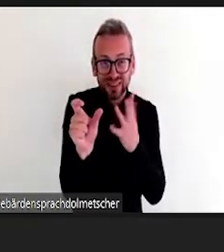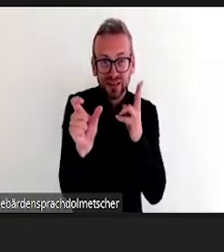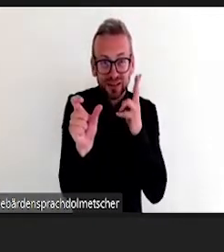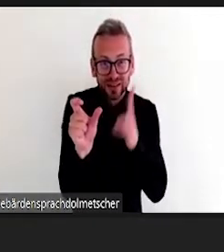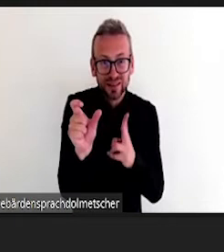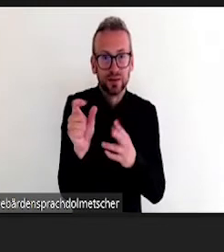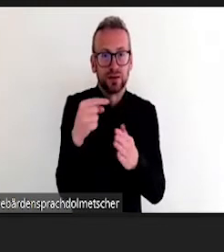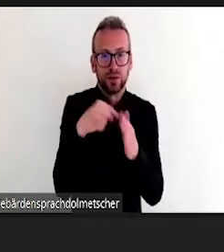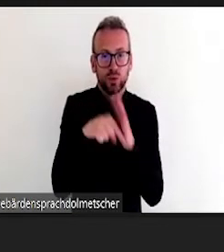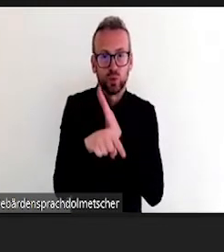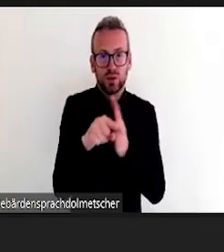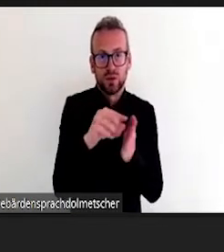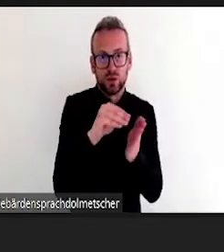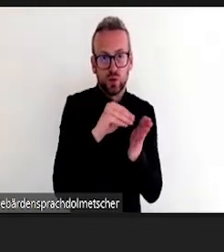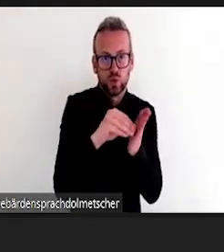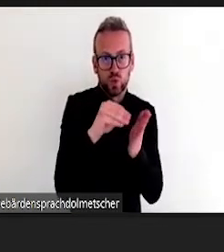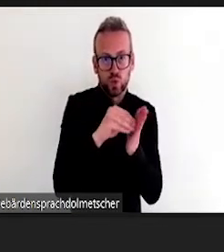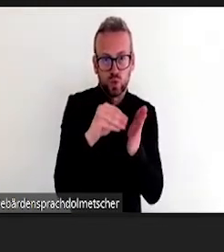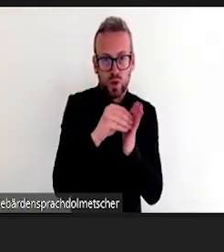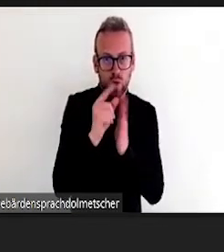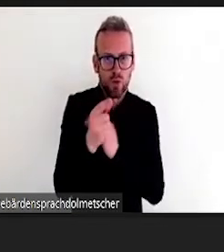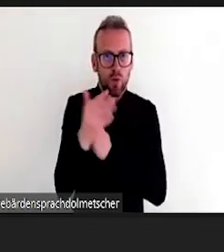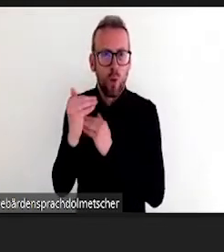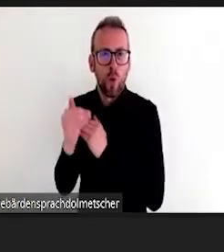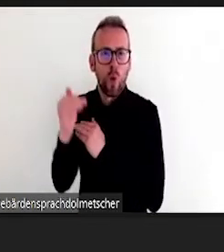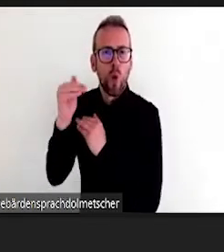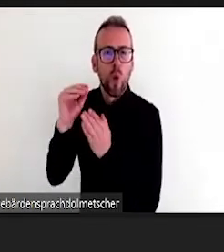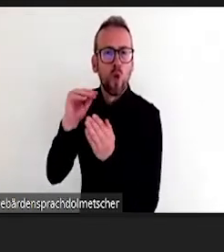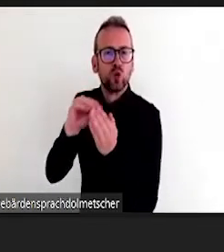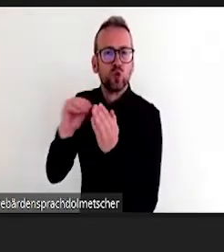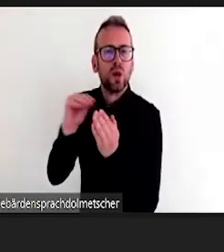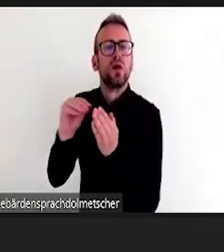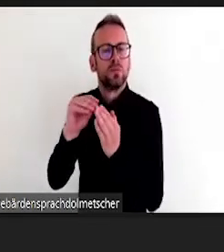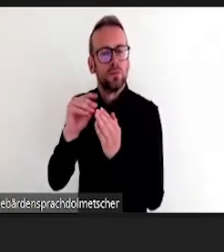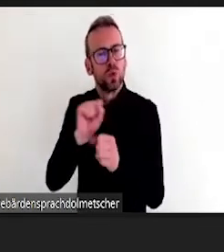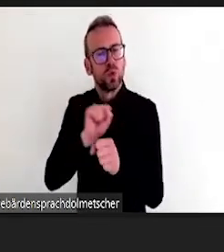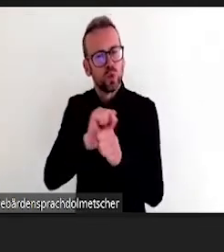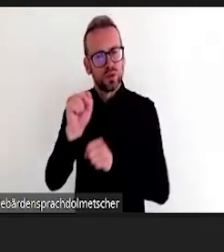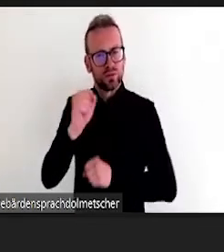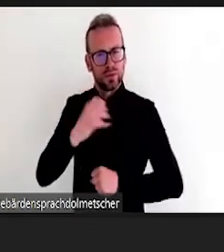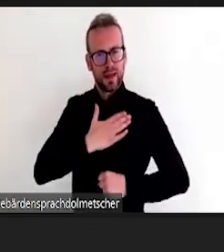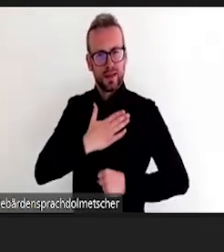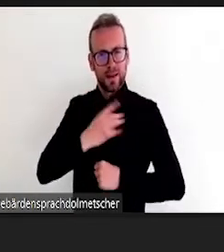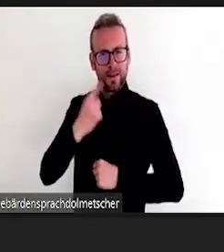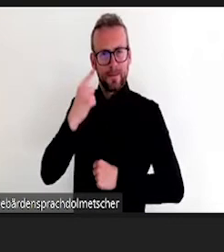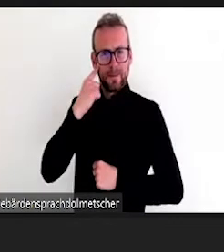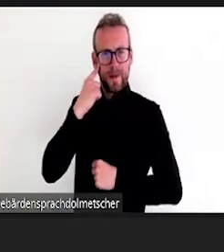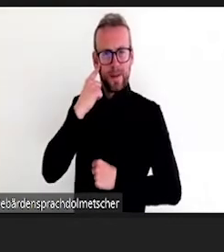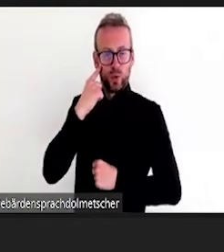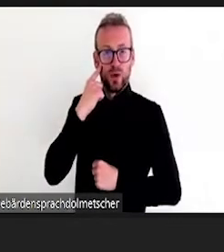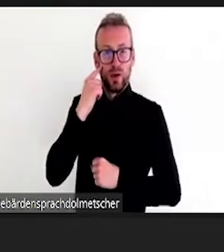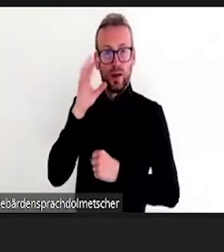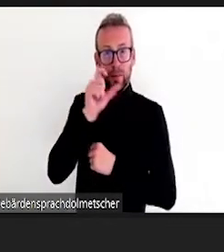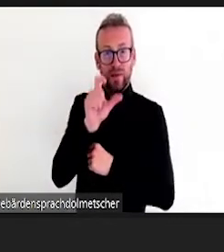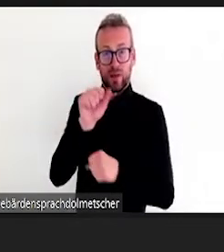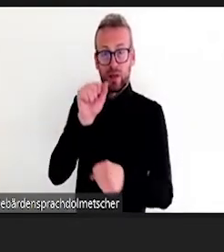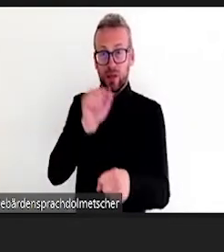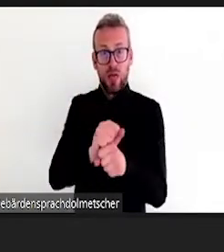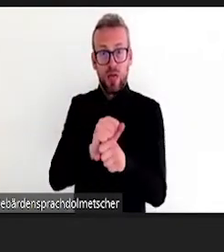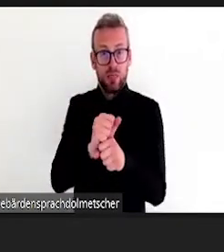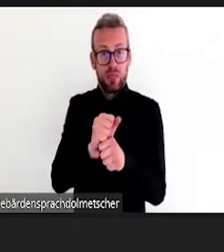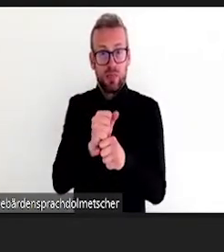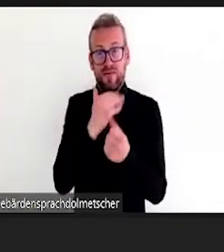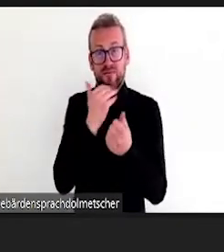Medien nicht, um sie zu nutzen, einfach weil es modern ist oder weil es was Neues gibt, sondern man hat wirklich die Absicht, etwas damit zu erreichen. Ich